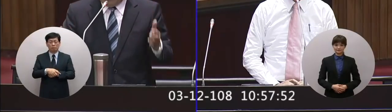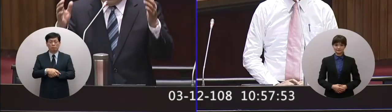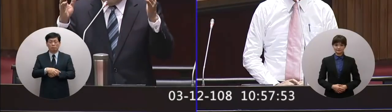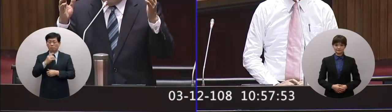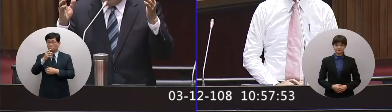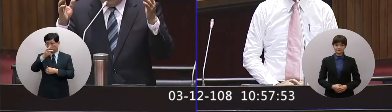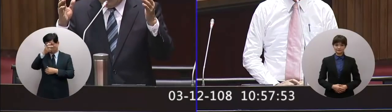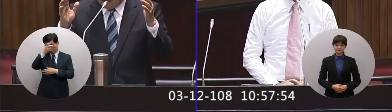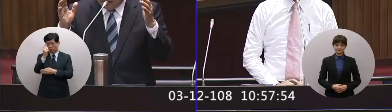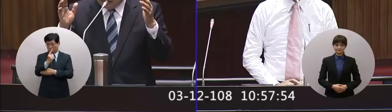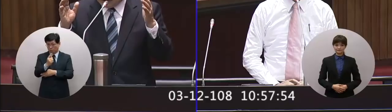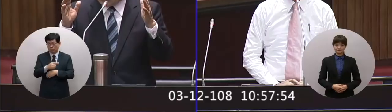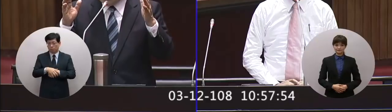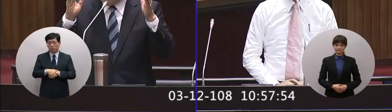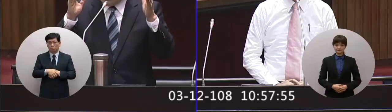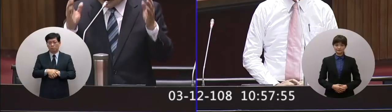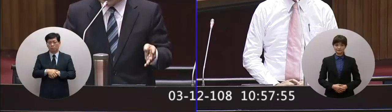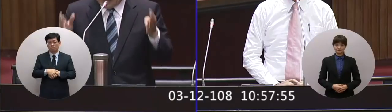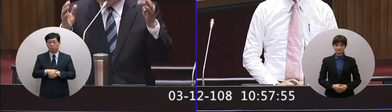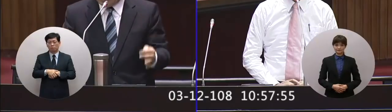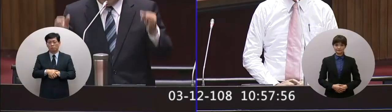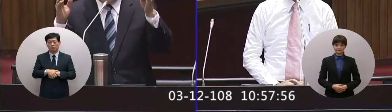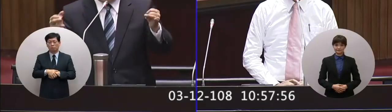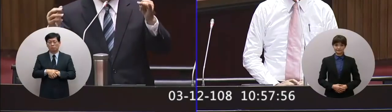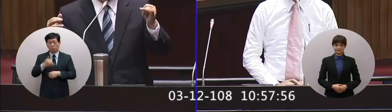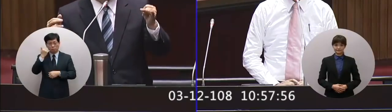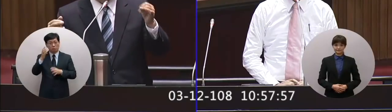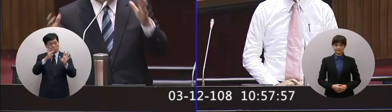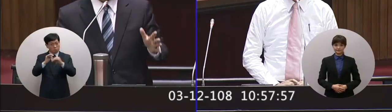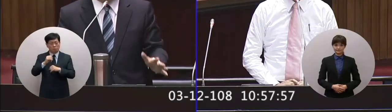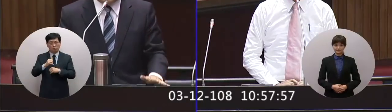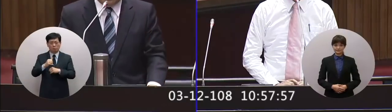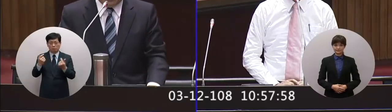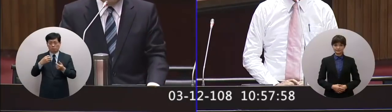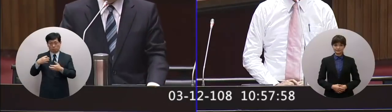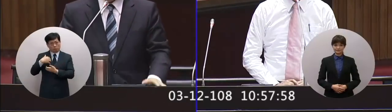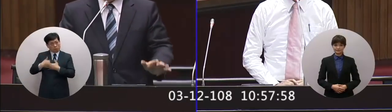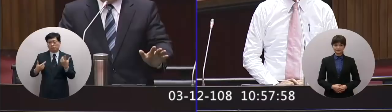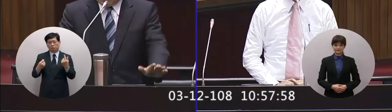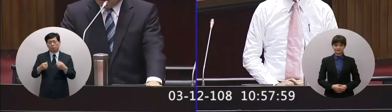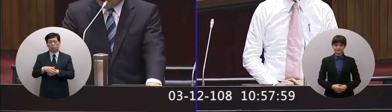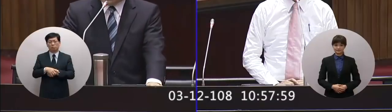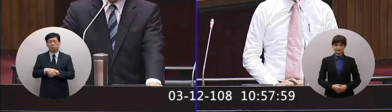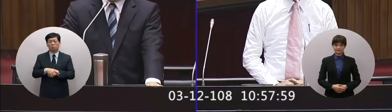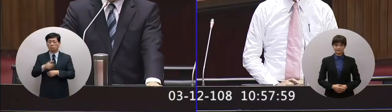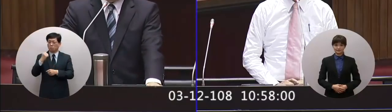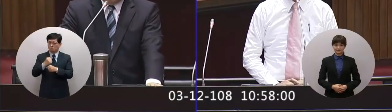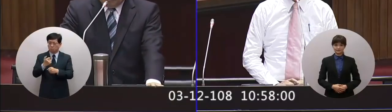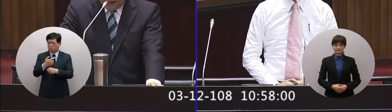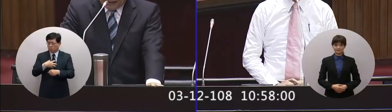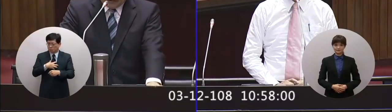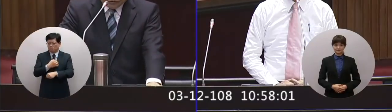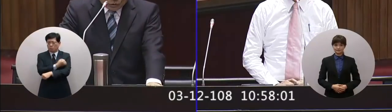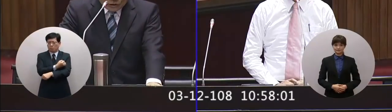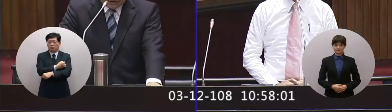消防就是警察消防海巡包括退役人員因為工作辛勞